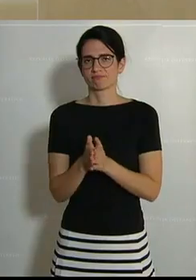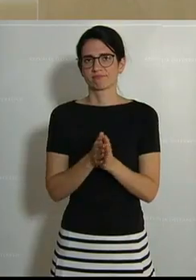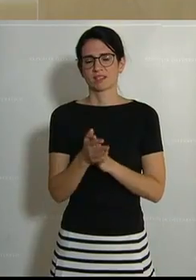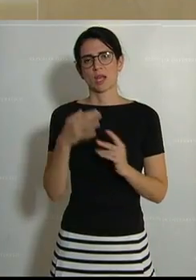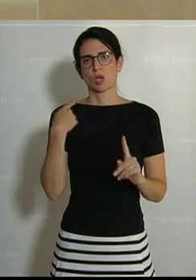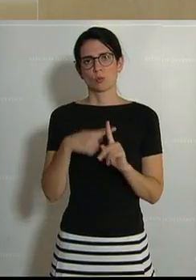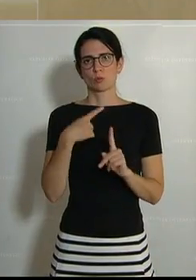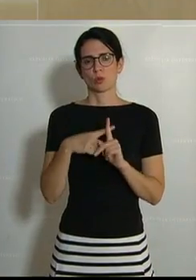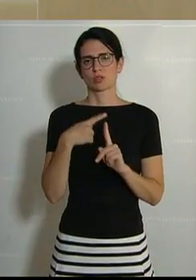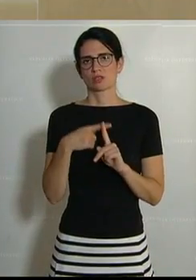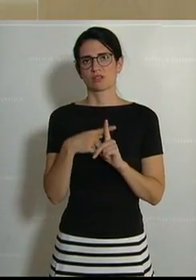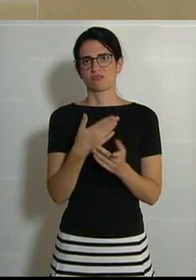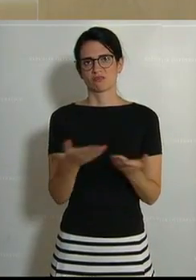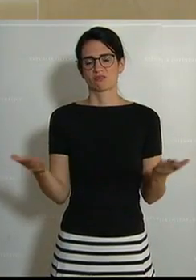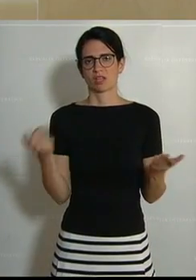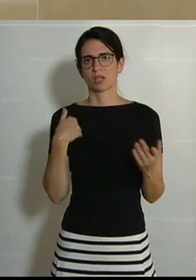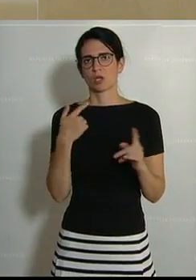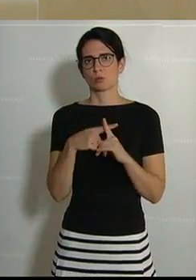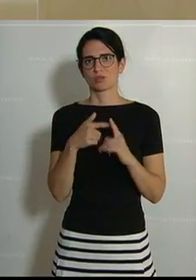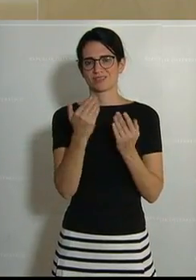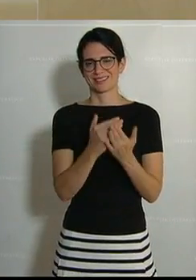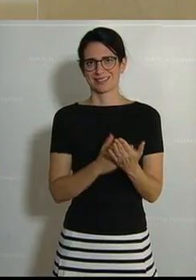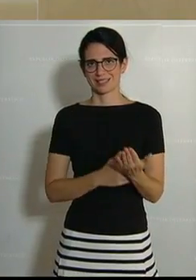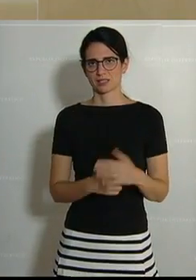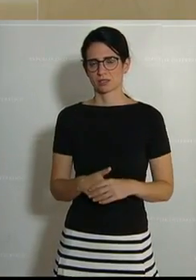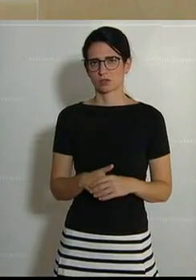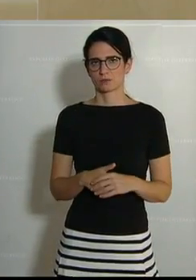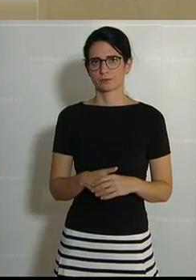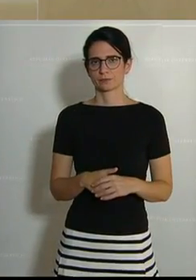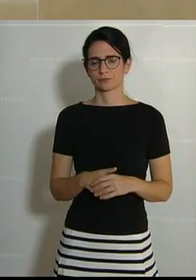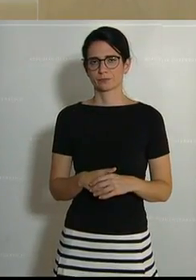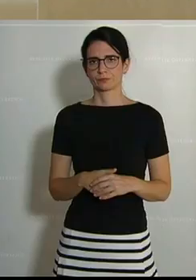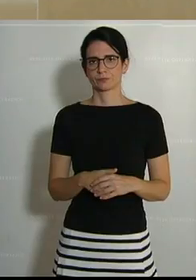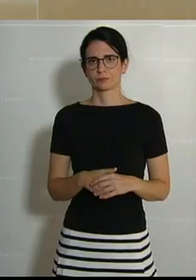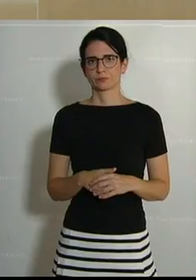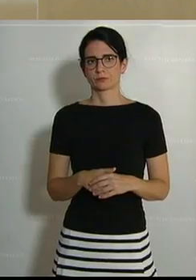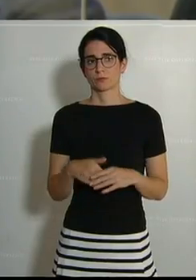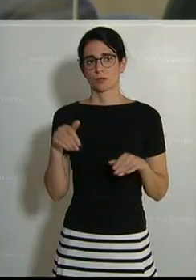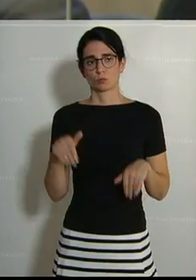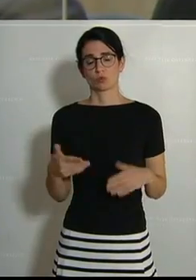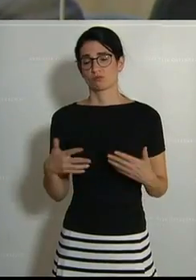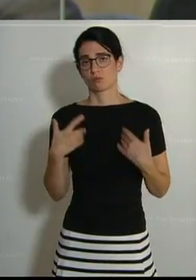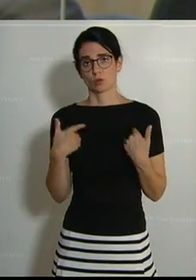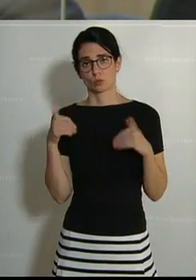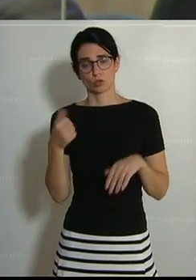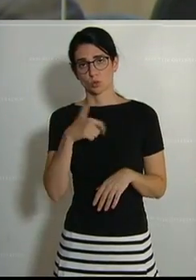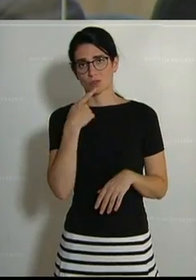Gesetz und über diese Novelle. Muss man auch einmal festhalten.